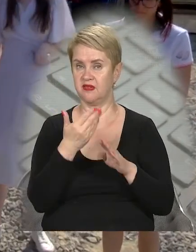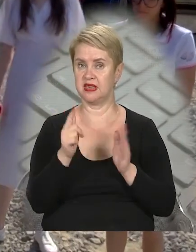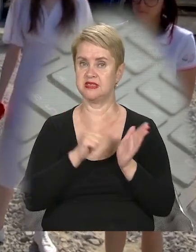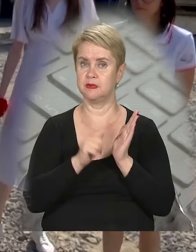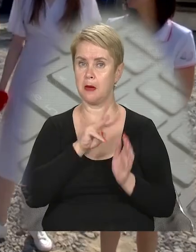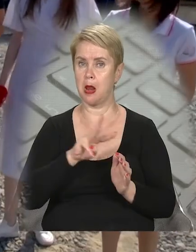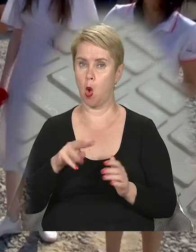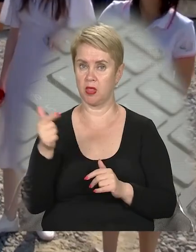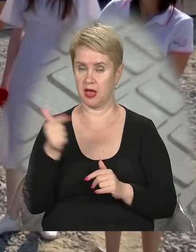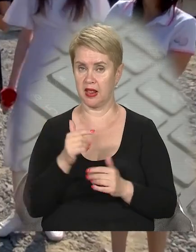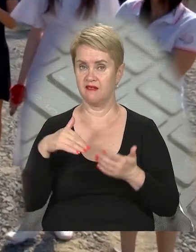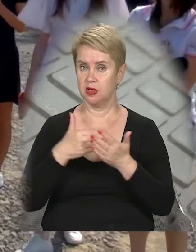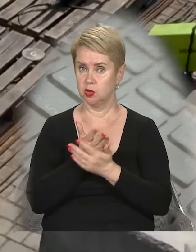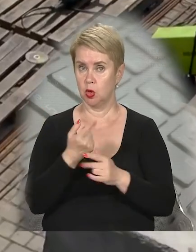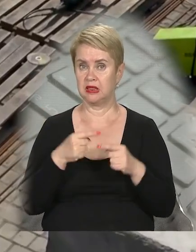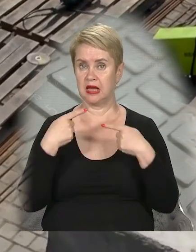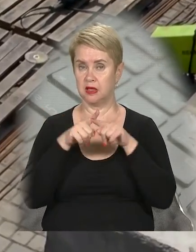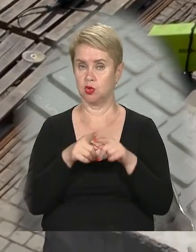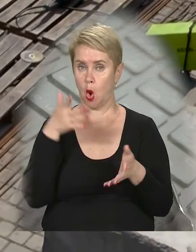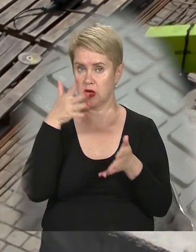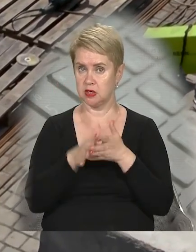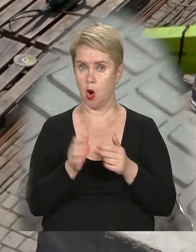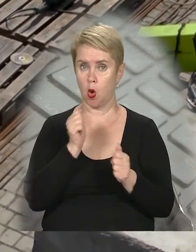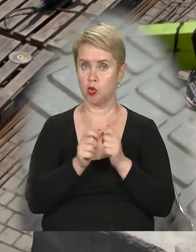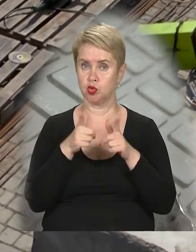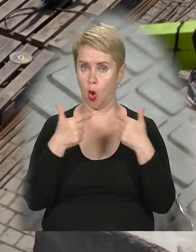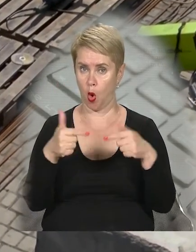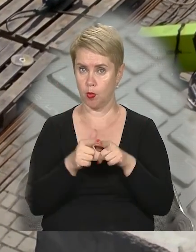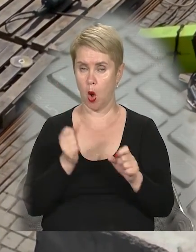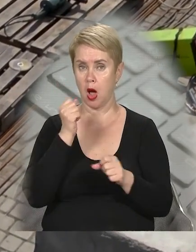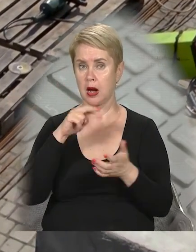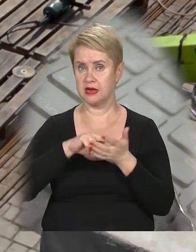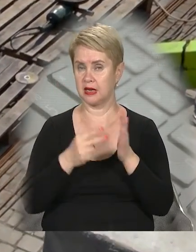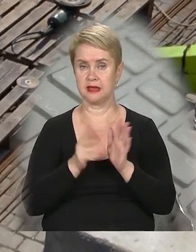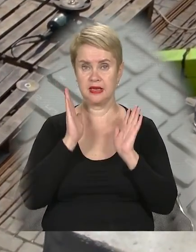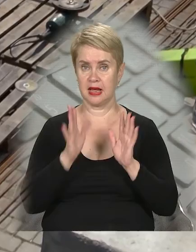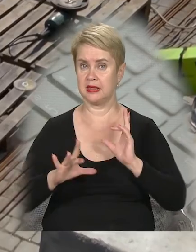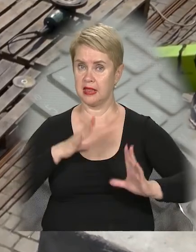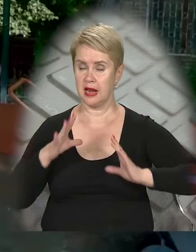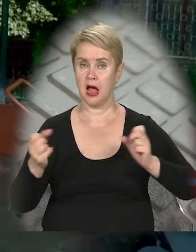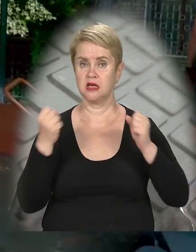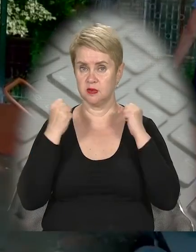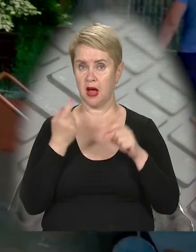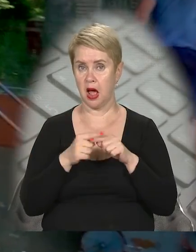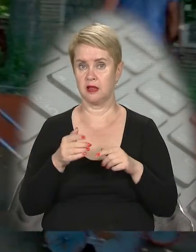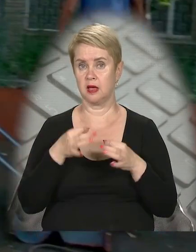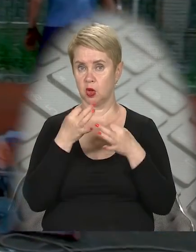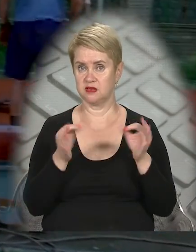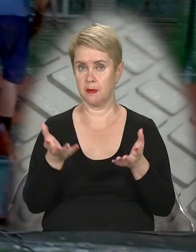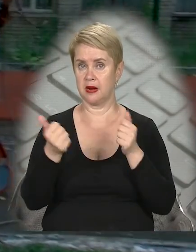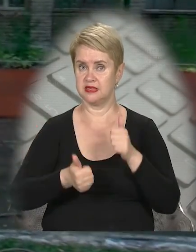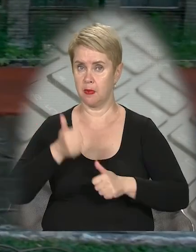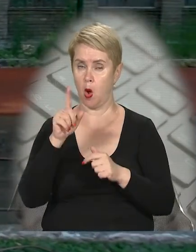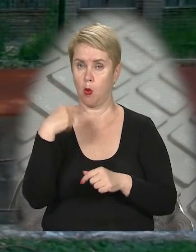мільйонів гривень. Інфраструктура та технічне оснащення кожного об'єкту розраховані не лише на тренування спортсменів, а дозволяють приймати